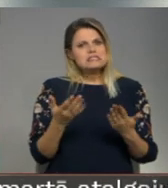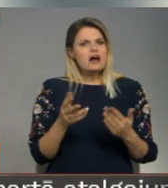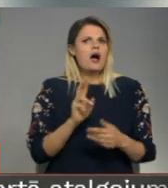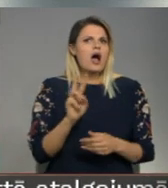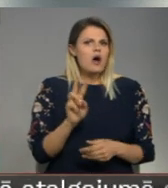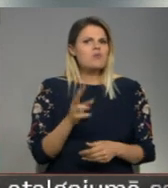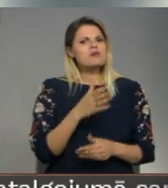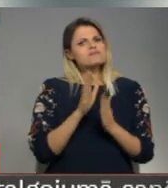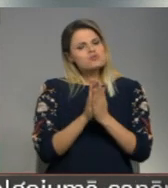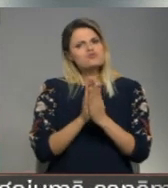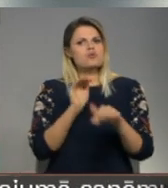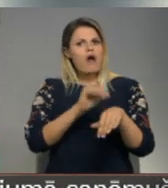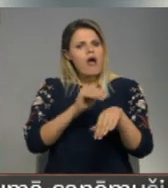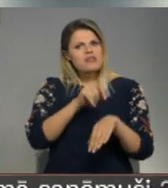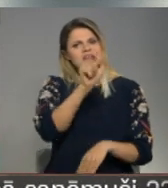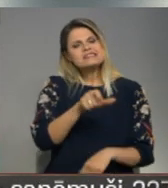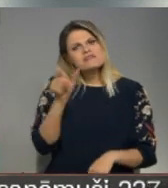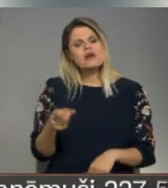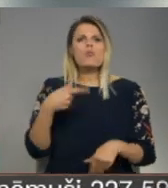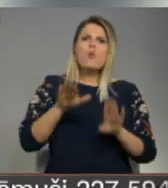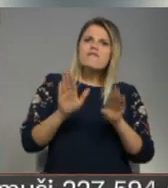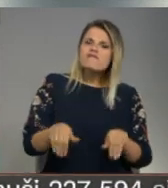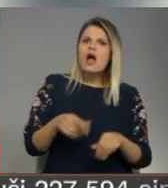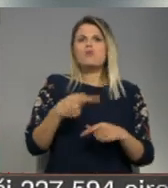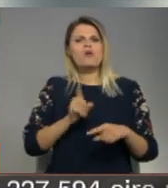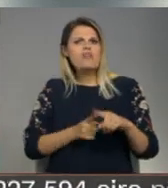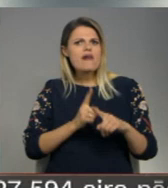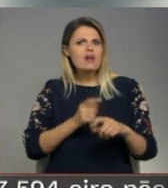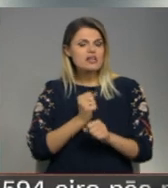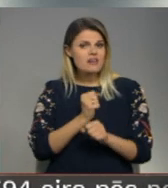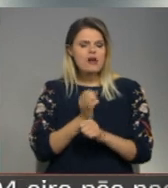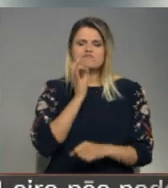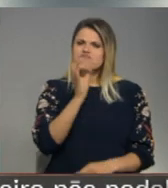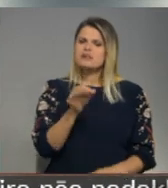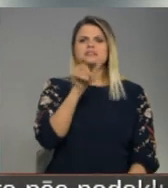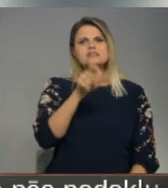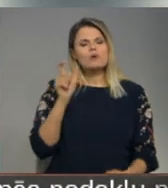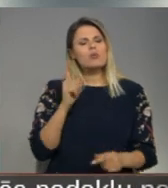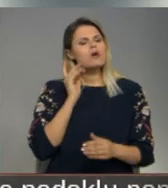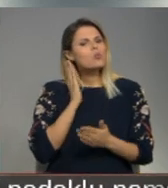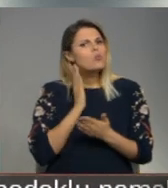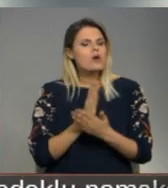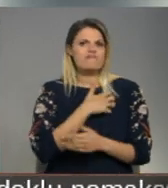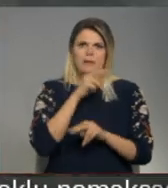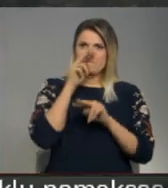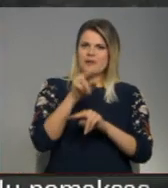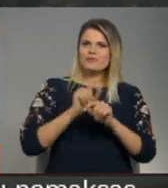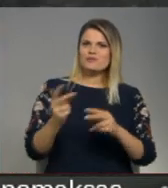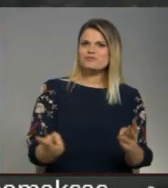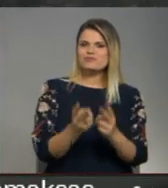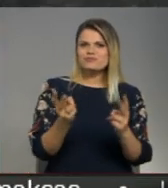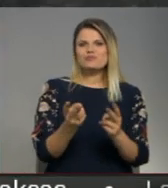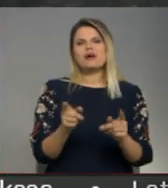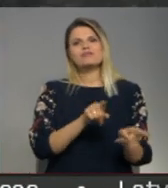stingri atgādināt cilvēkiem, ko drīkst un ko nedrīkst arī? Cilvēkiem ir noteikti jāpieskata ugunsgrēki, jo, protams, ka šis